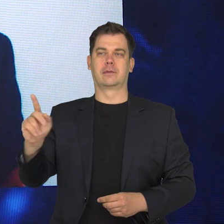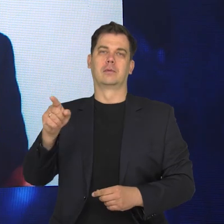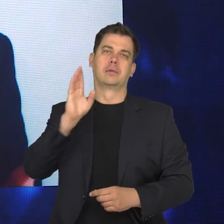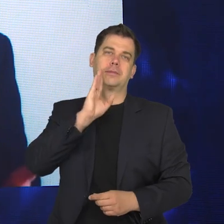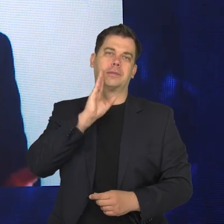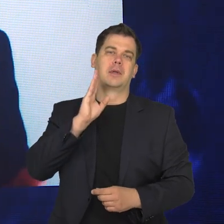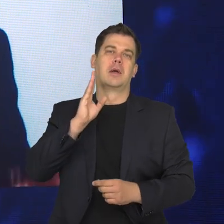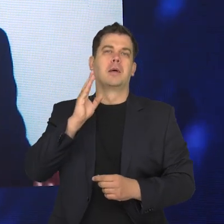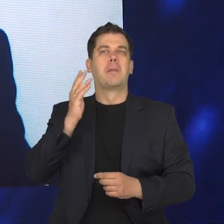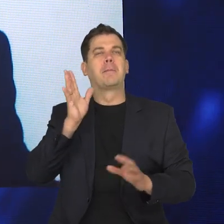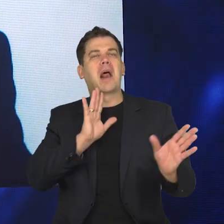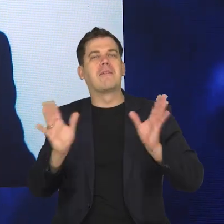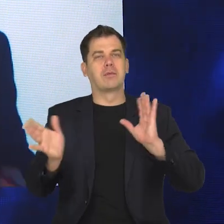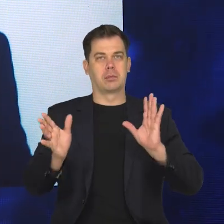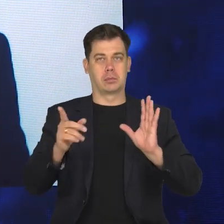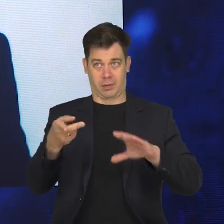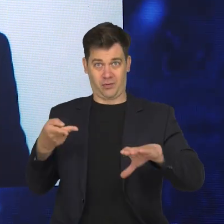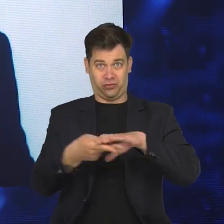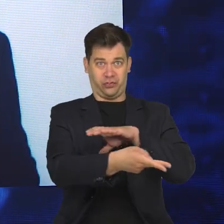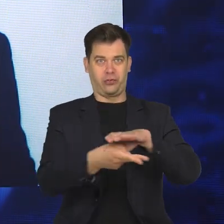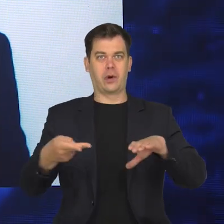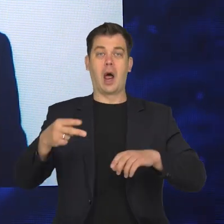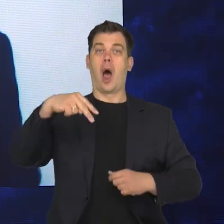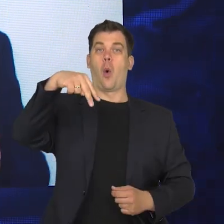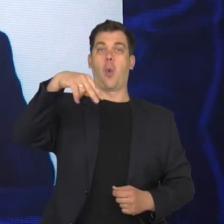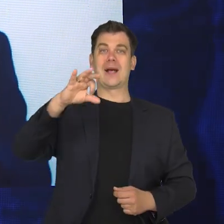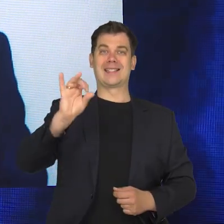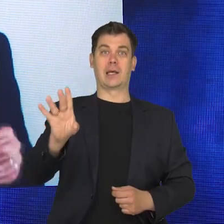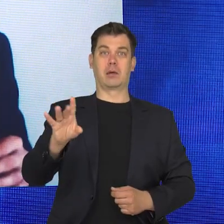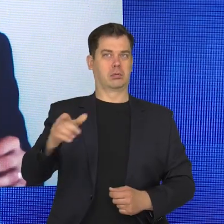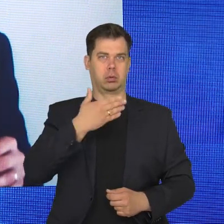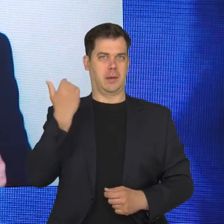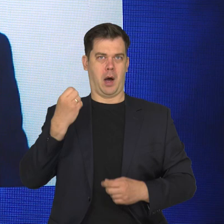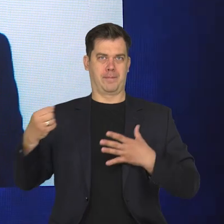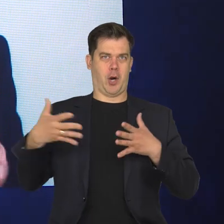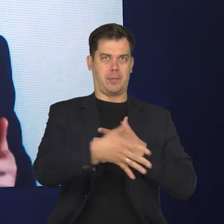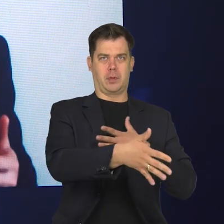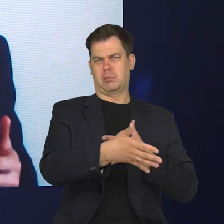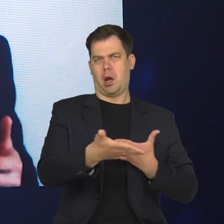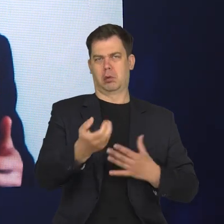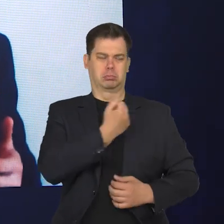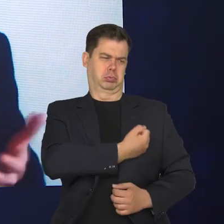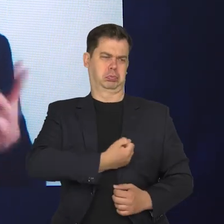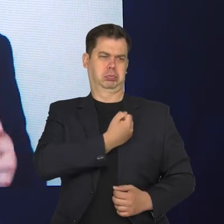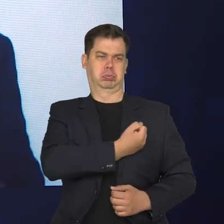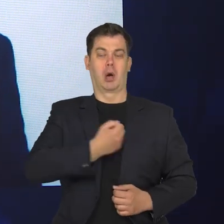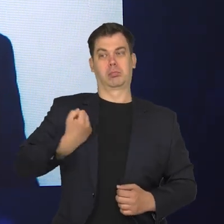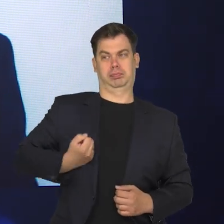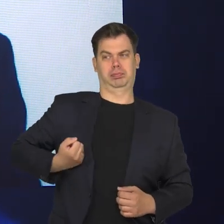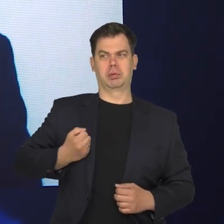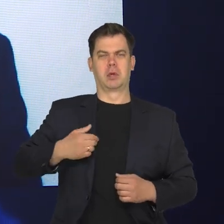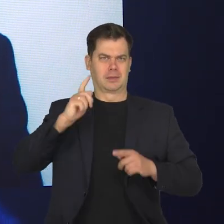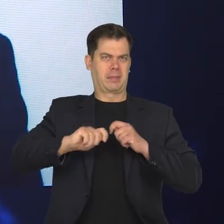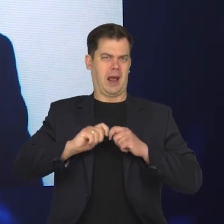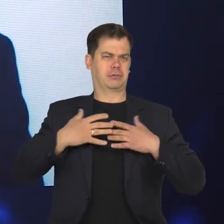stosunku do osób, u których mamy tylko kiepskie podejrzenia. Natomiast USG nie ma żadnego promieniowania, jest bezpieczne, ale nie jest tak